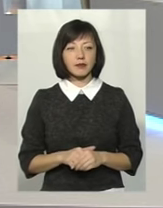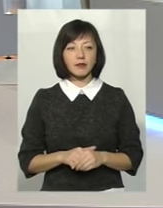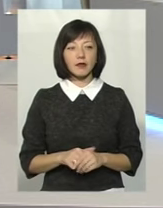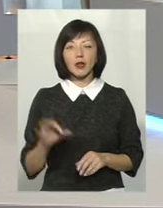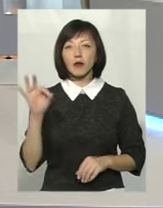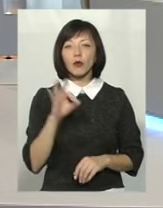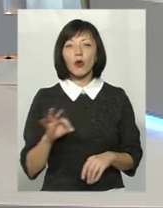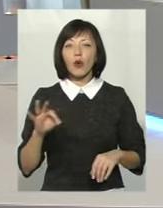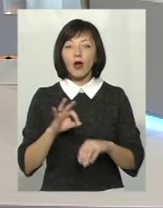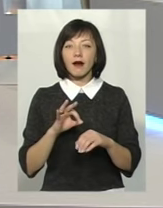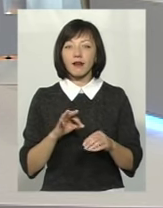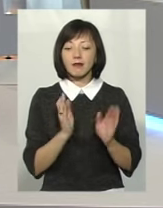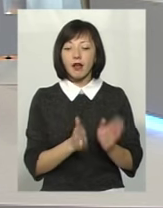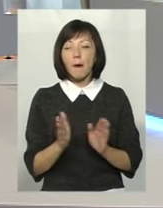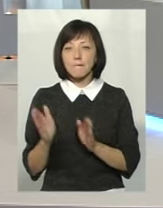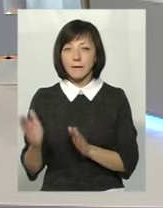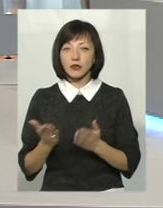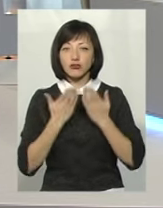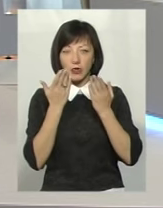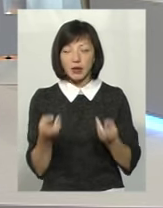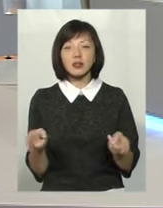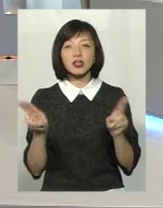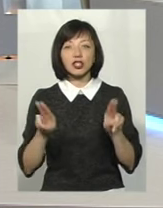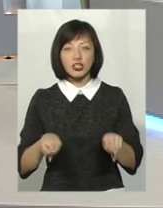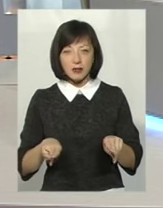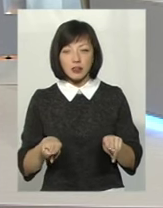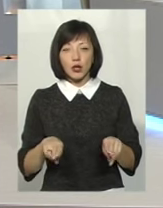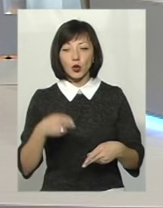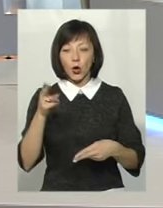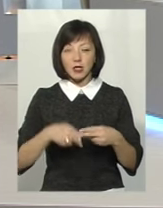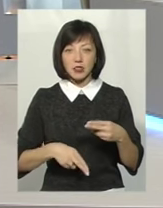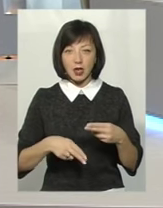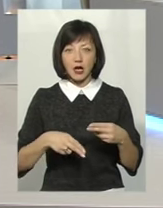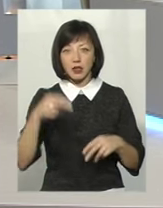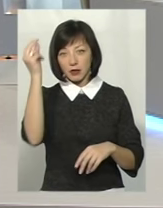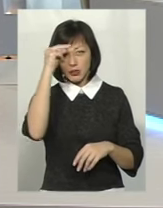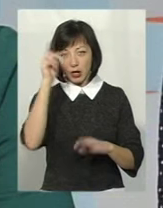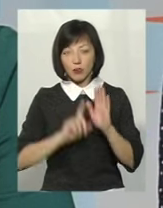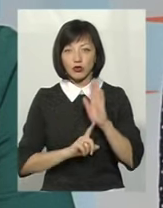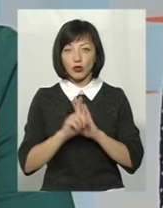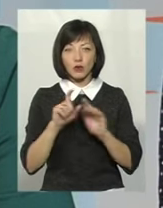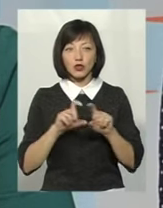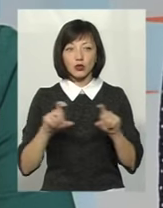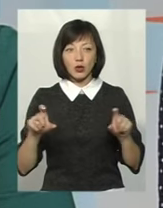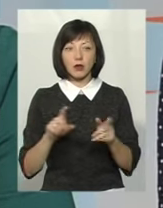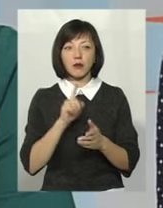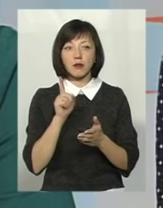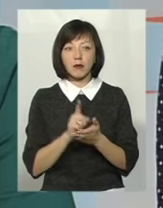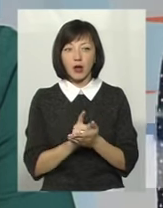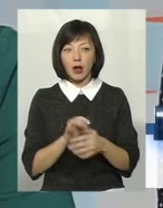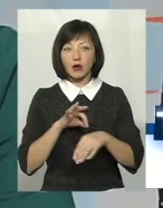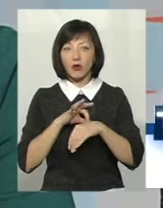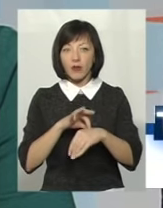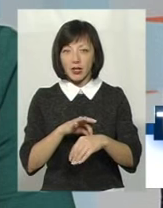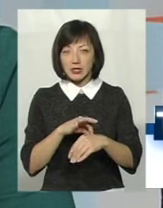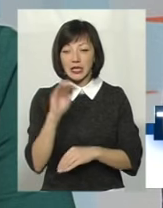би хотіла сказати, що темп читання він залишився. Тому що до кінця навчання початковій школі ми маємо довести учня до